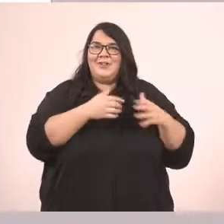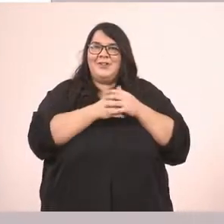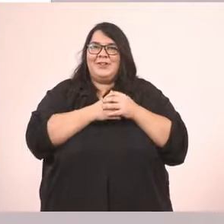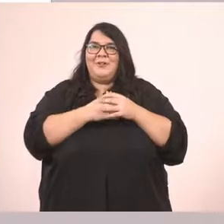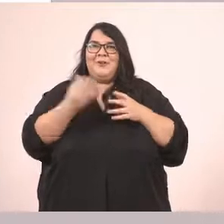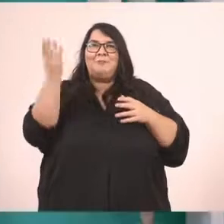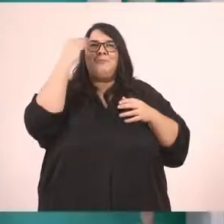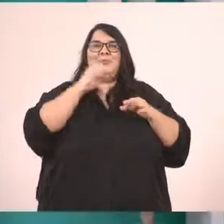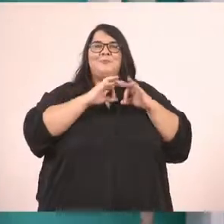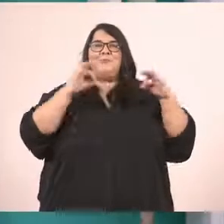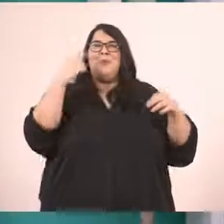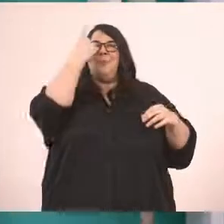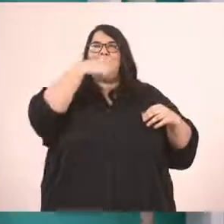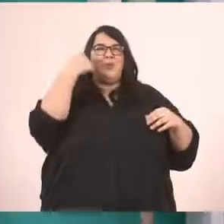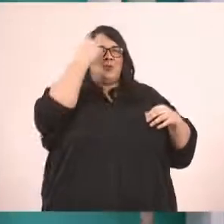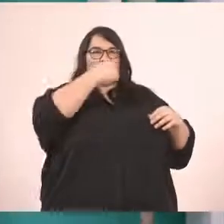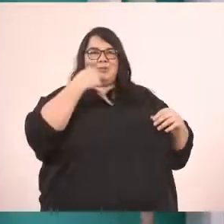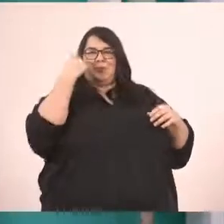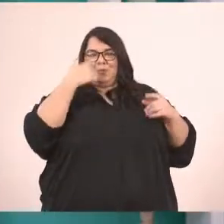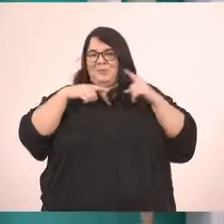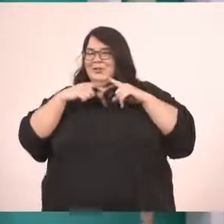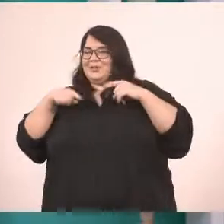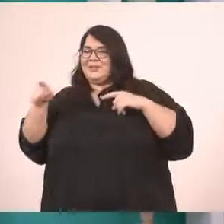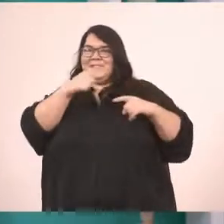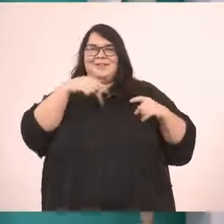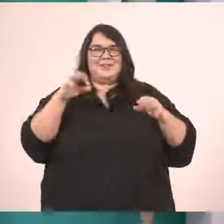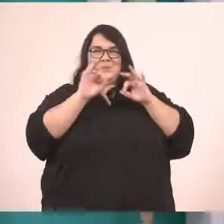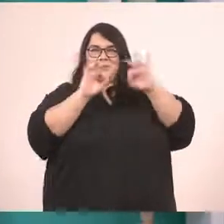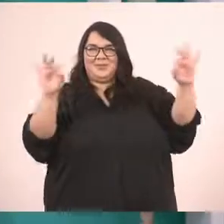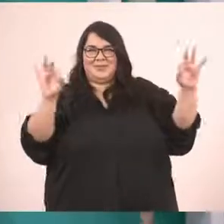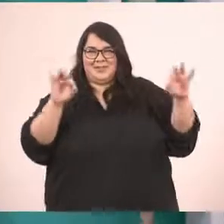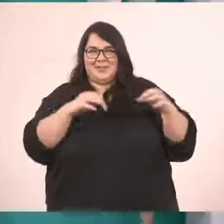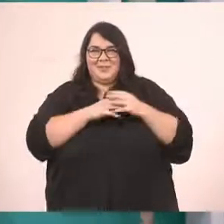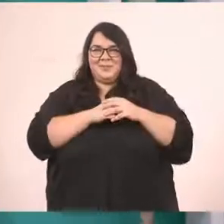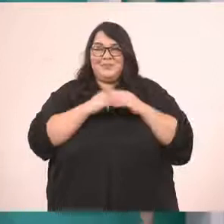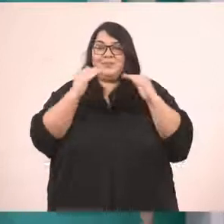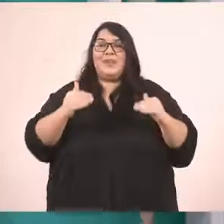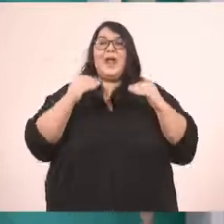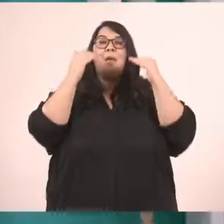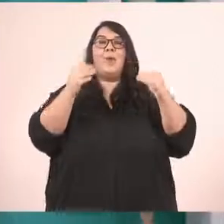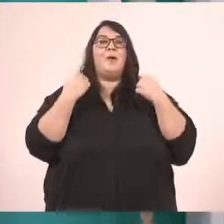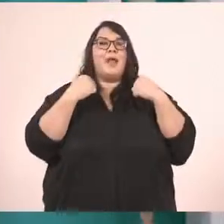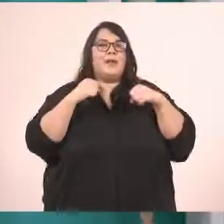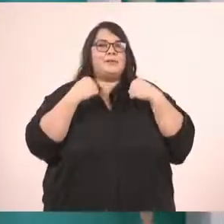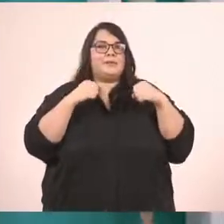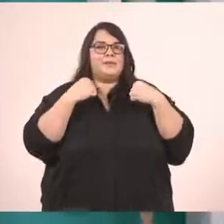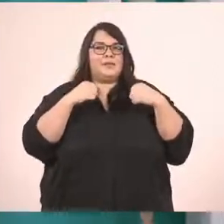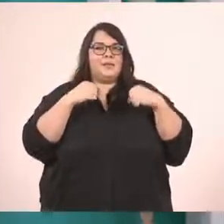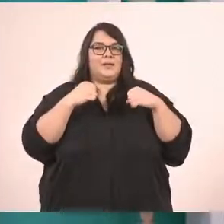άψογα τα πρόσωπά μας. Πάμε στην επόμενη ασκησούλα. Που εδώ πέρα θέλω να βάλετε